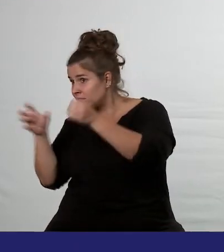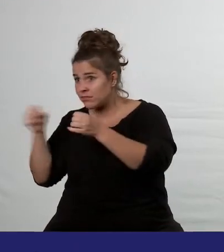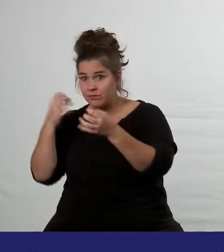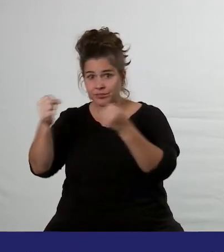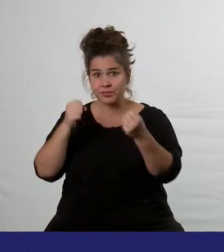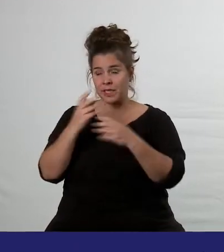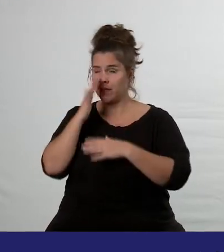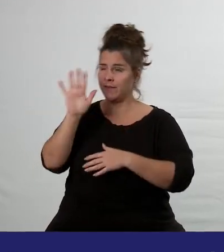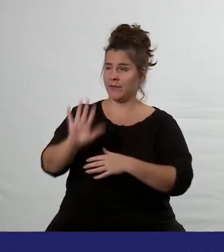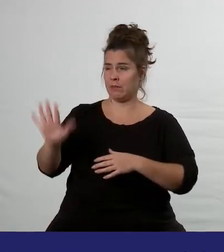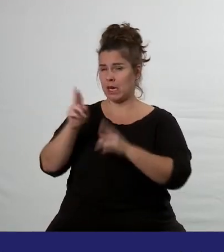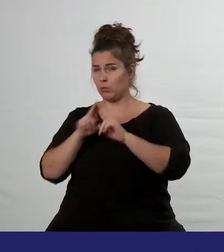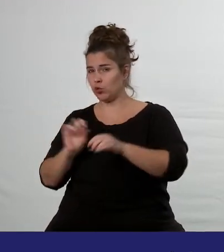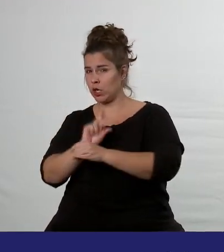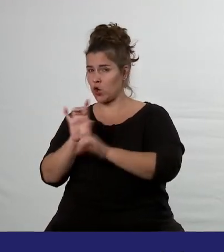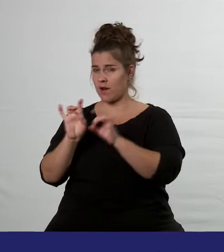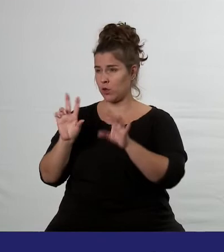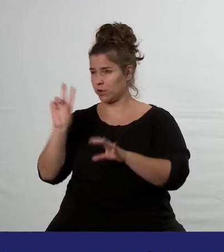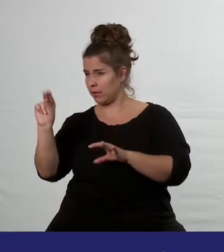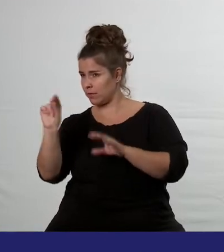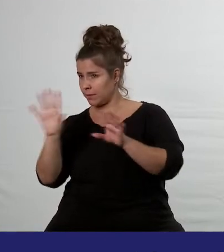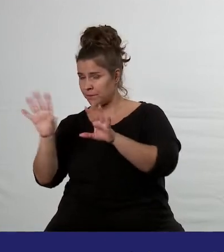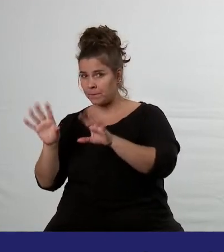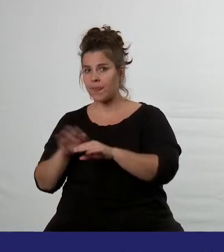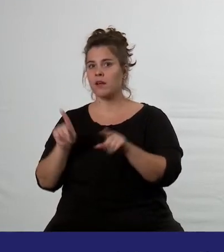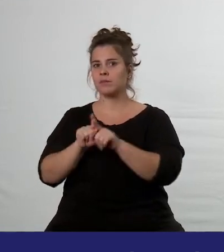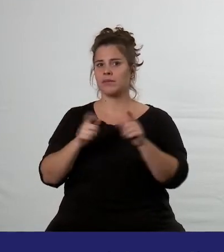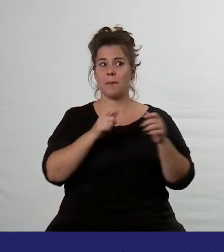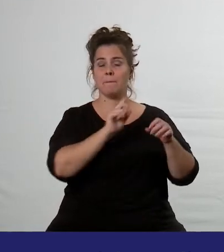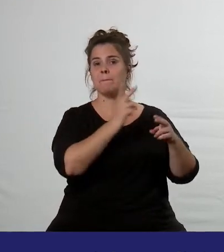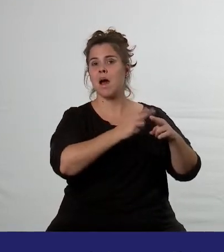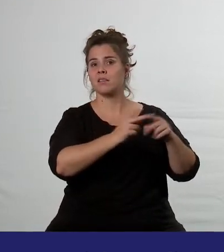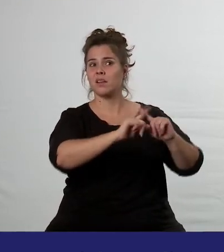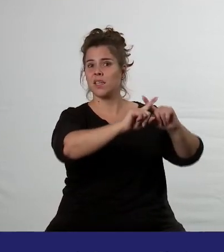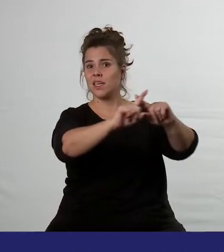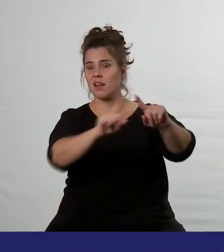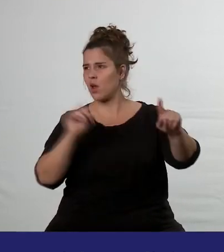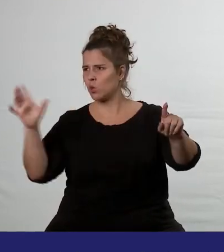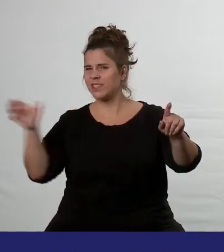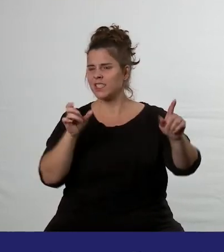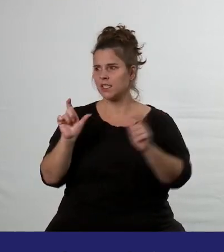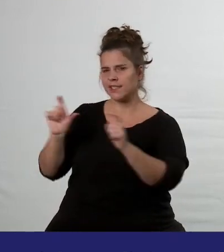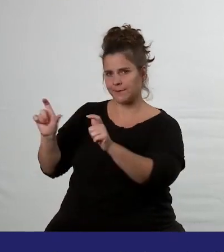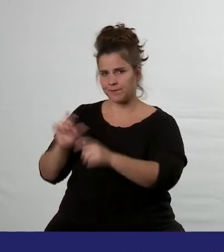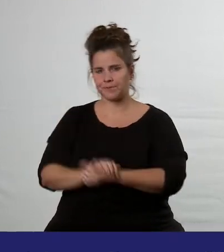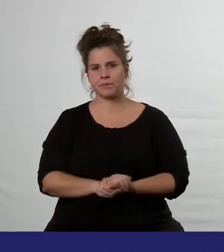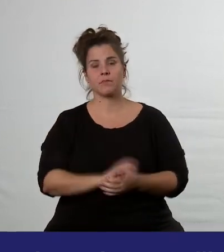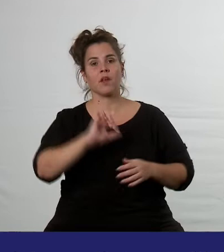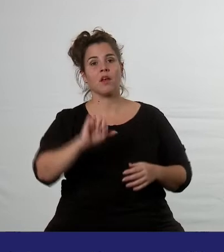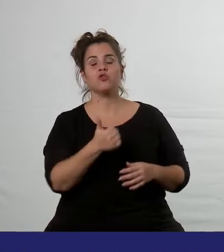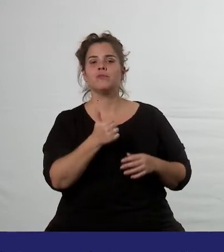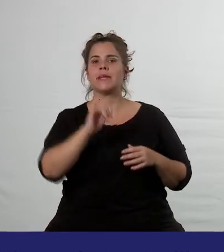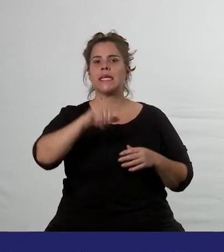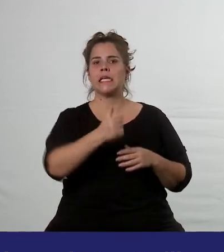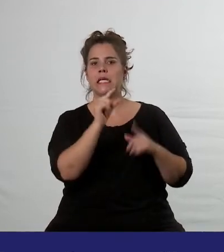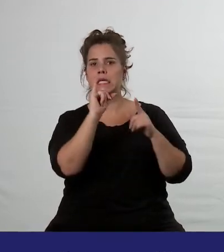kteří byli podezřelí z nákazy koronavirem a nesměli mezi ostatní pacienty. Dalších pár směn jsem měla na JIPu, neboli